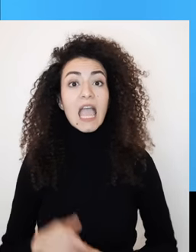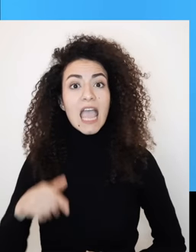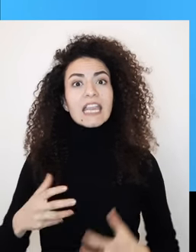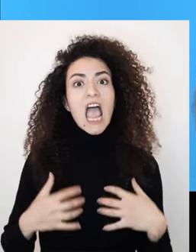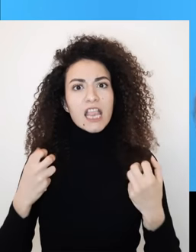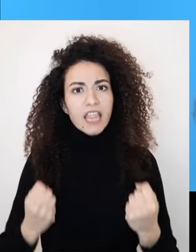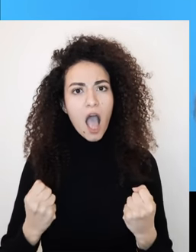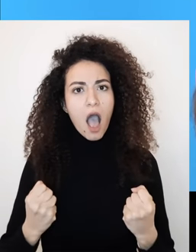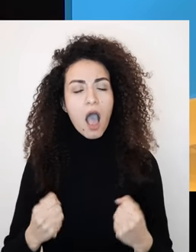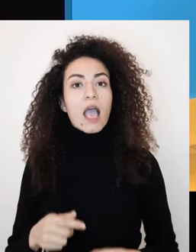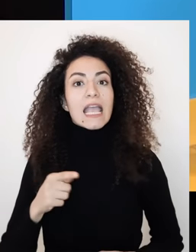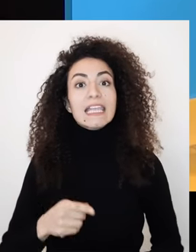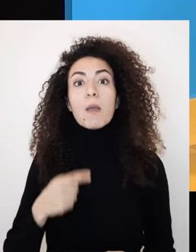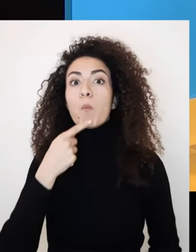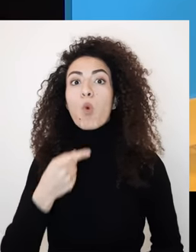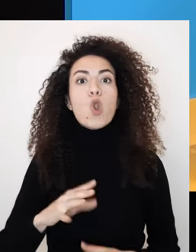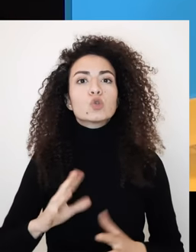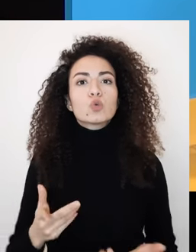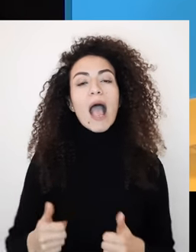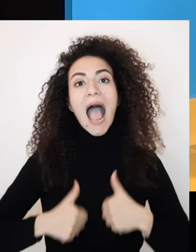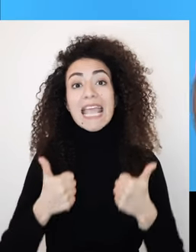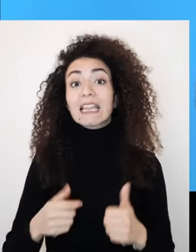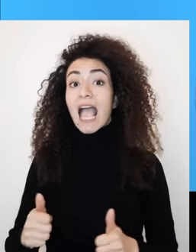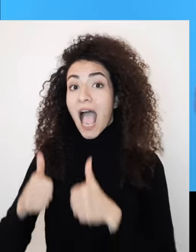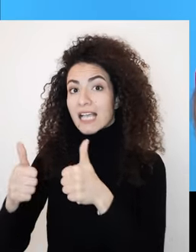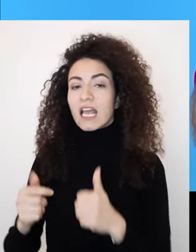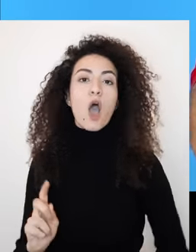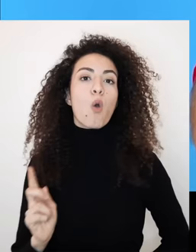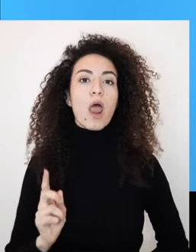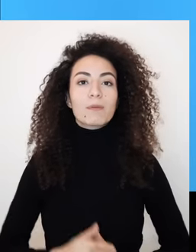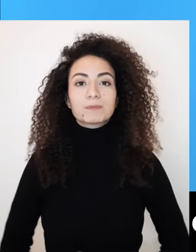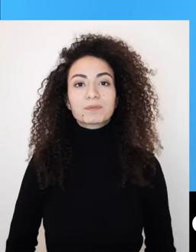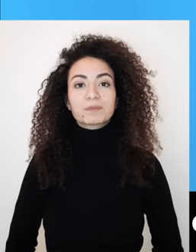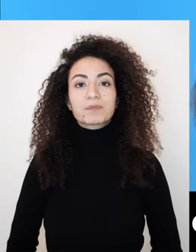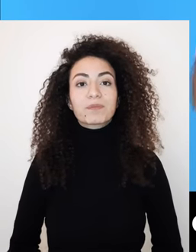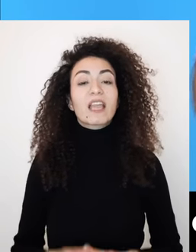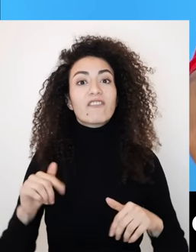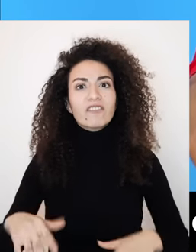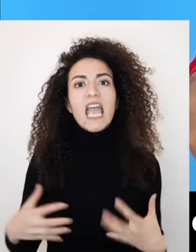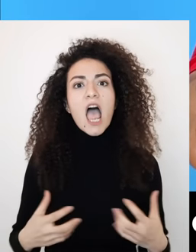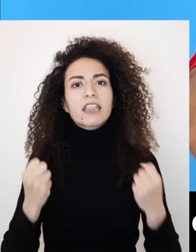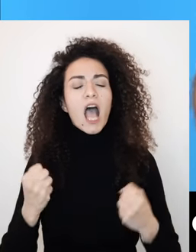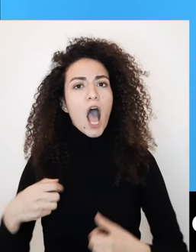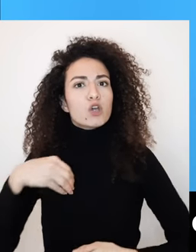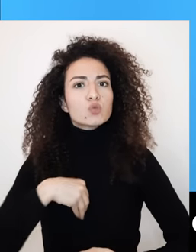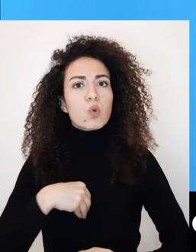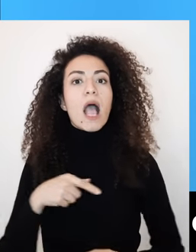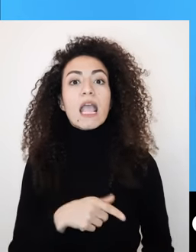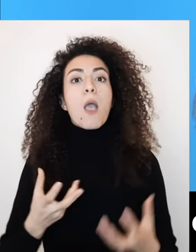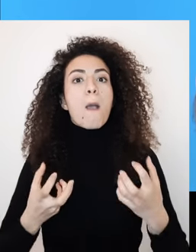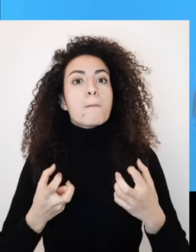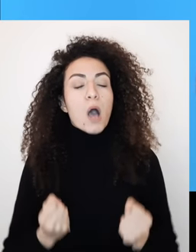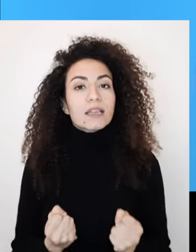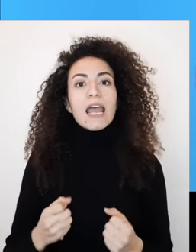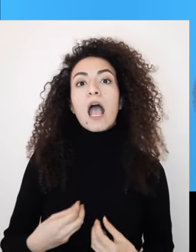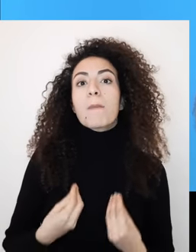ونجاحهم أو فشلهم فكيف منعرف هيد الطاقة؟ لإكتشاف عالم جديد من الطاقات الموجودة بداخلك والقادرة على عمل تغيير